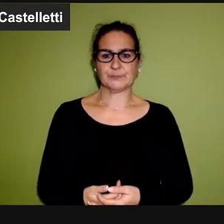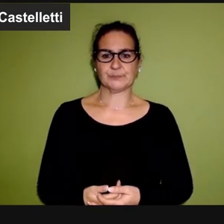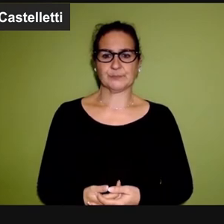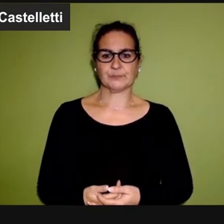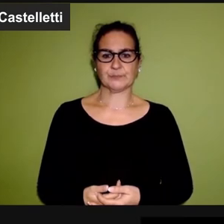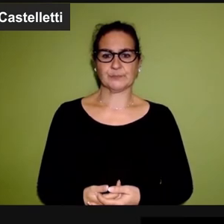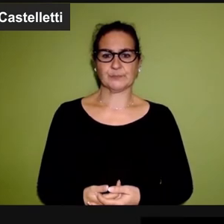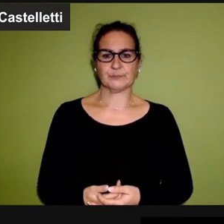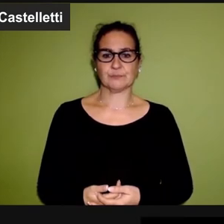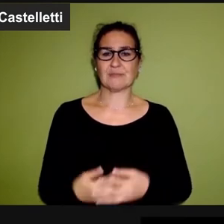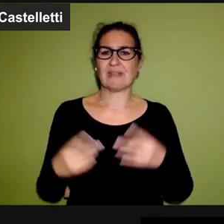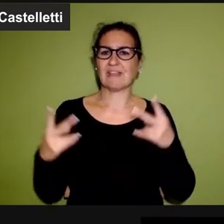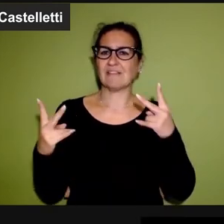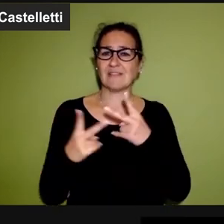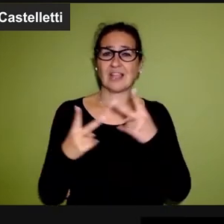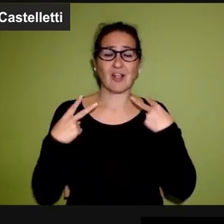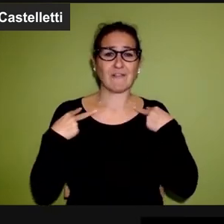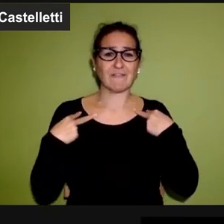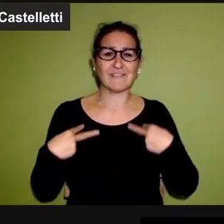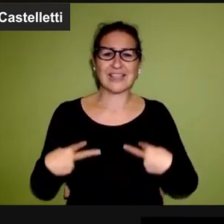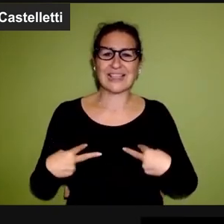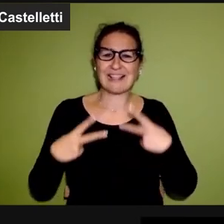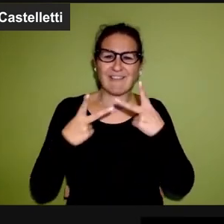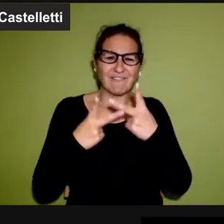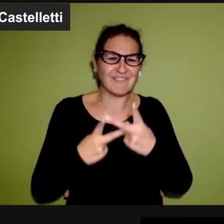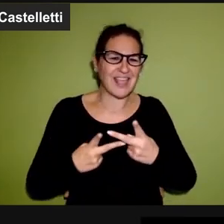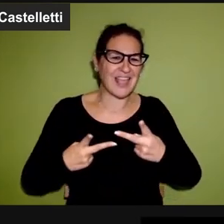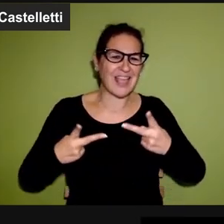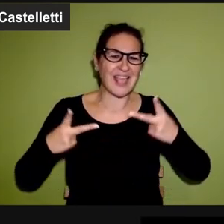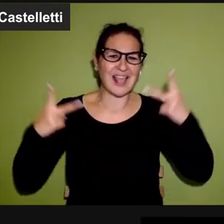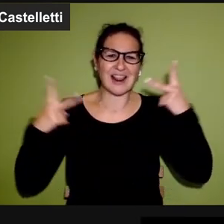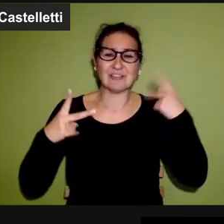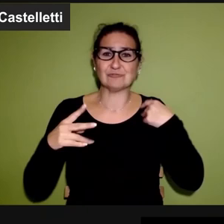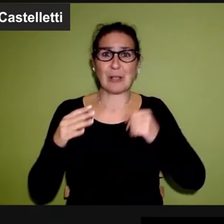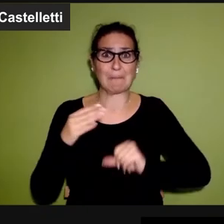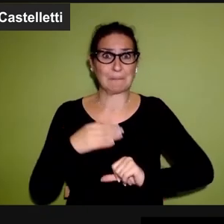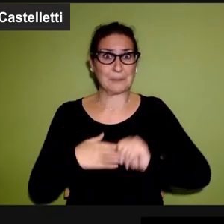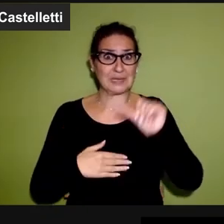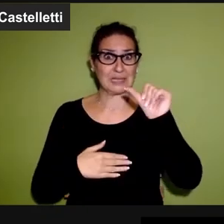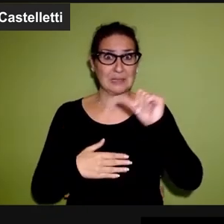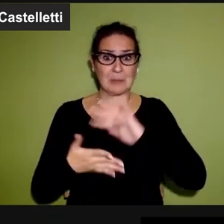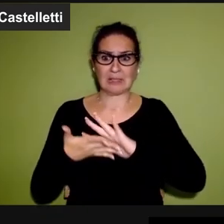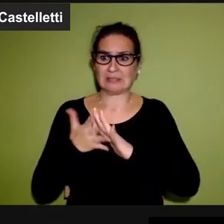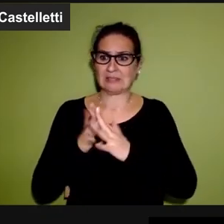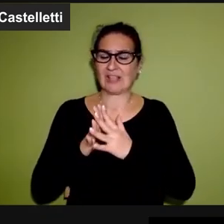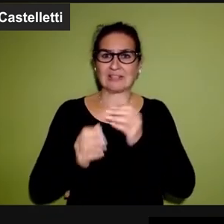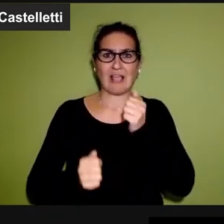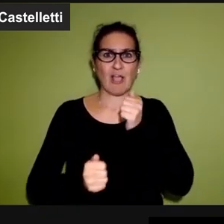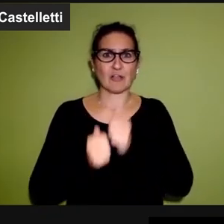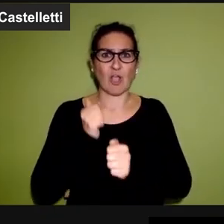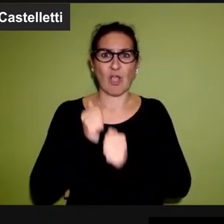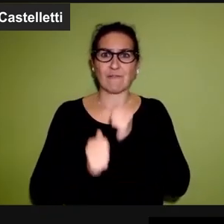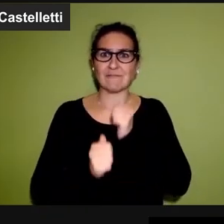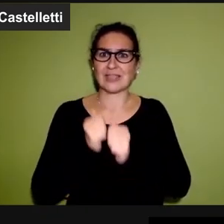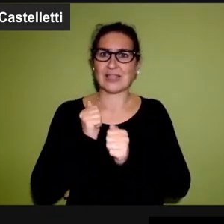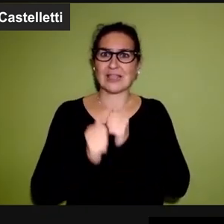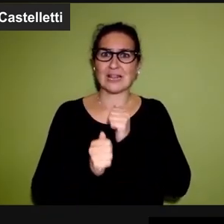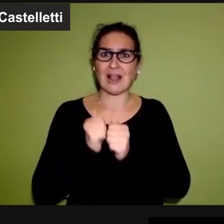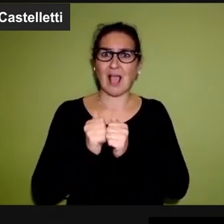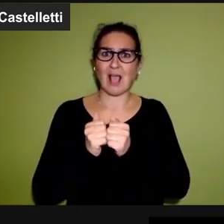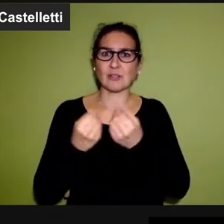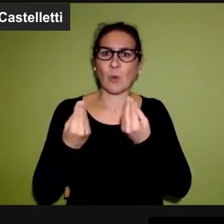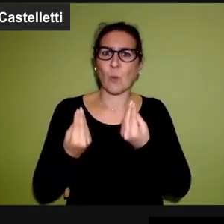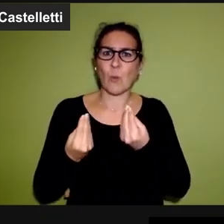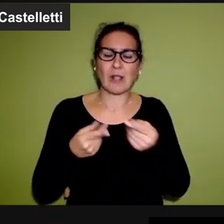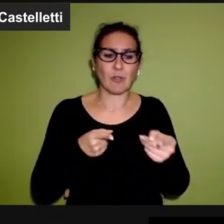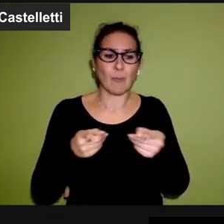anche la vita più felice può essere rovinata da